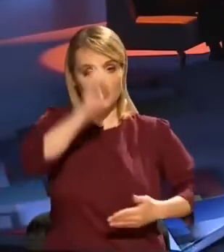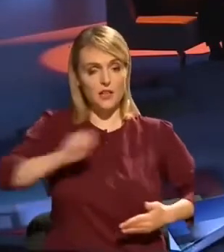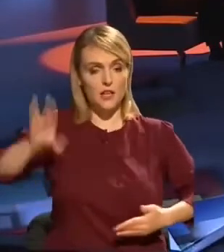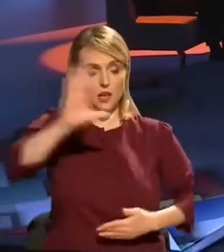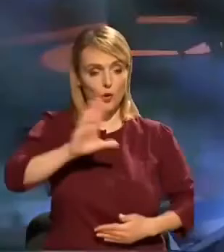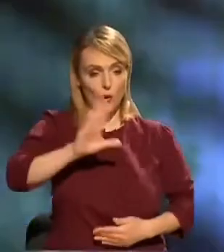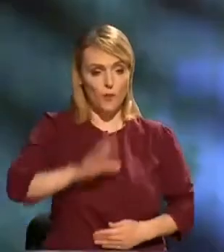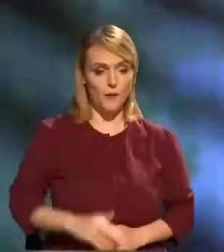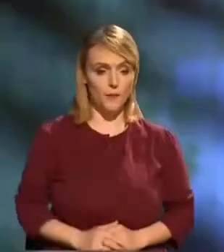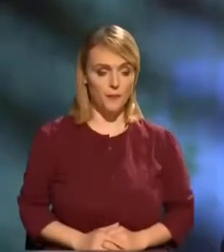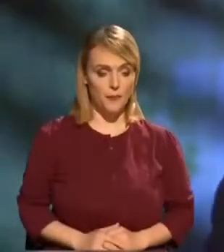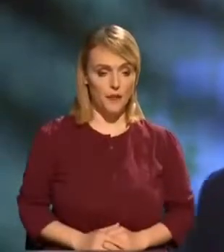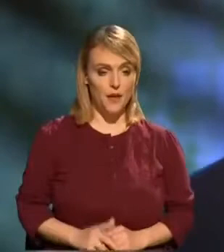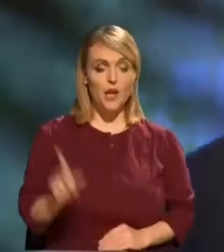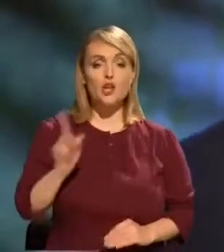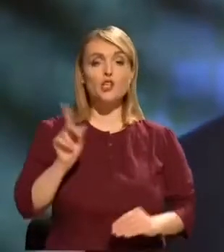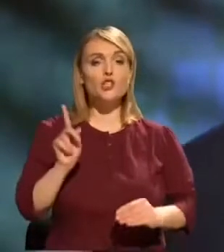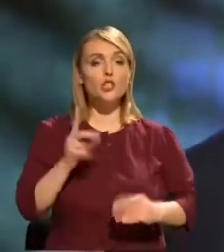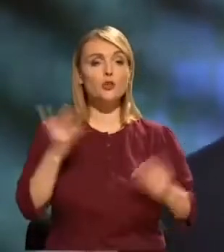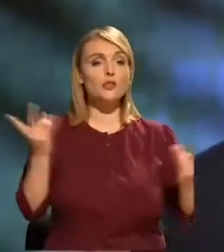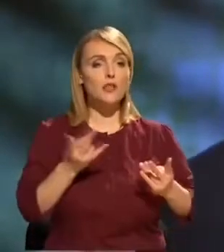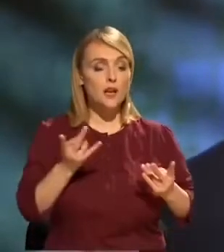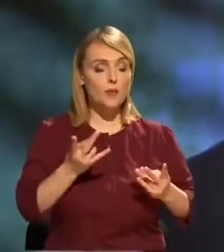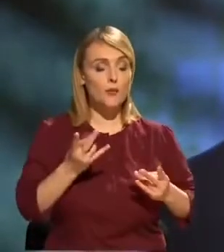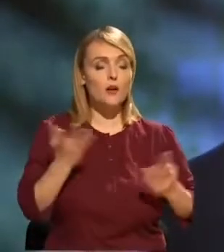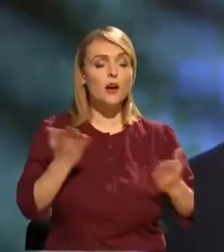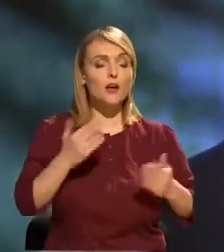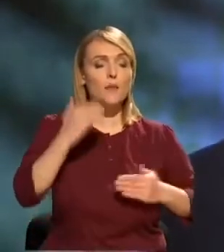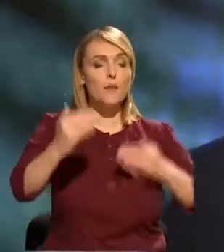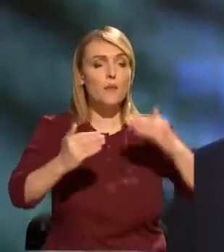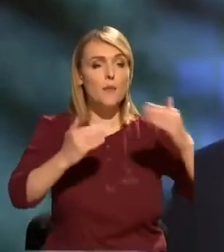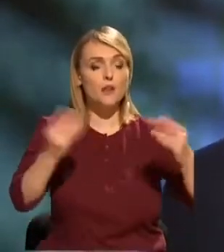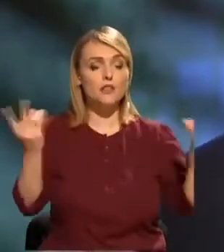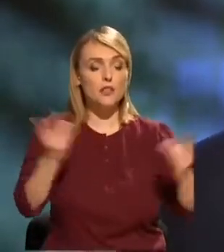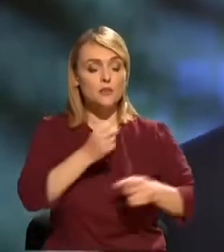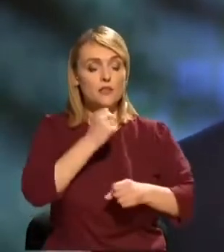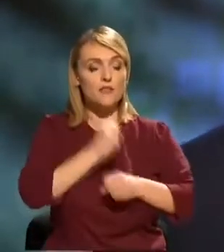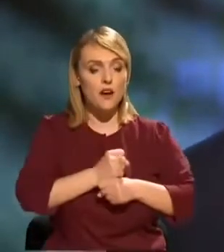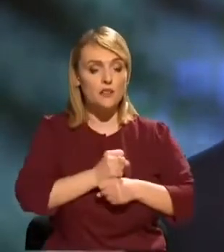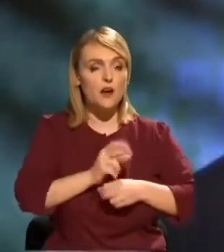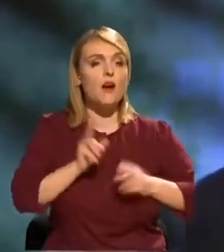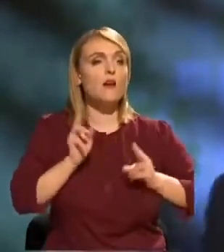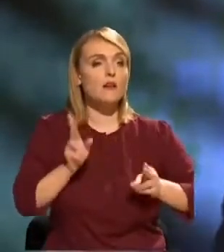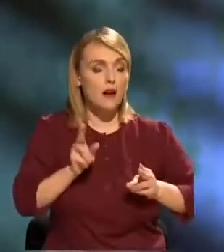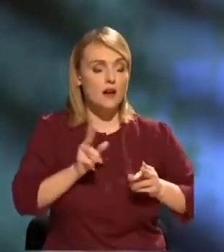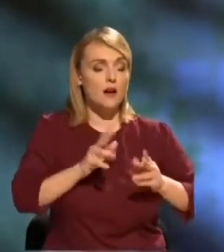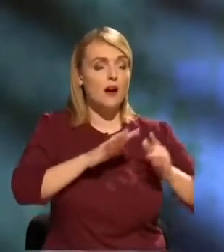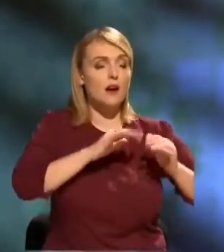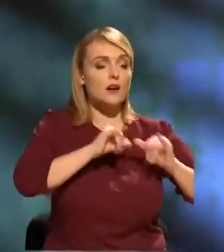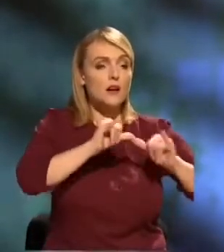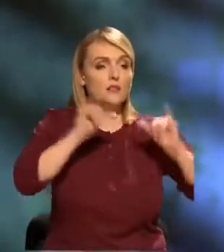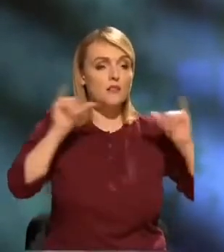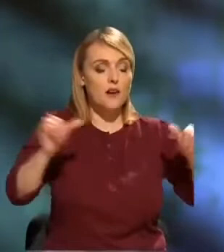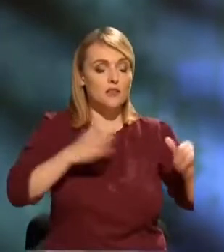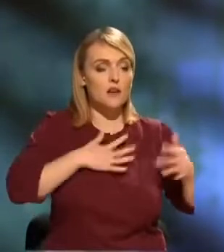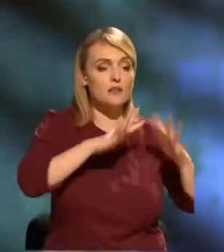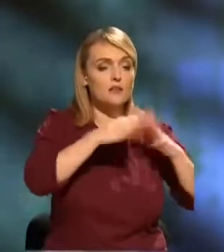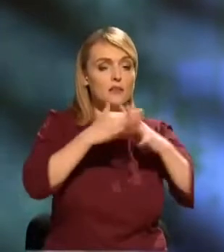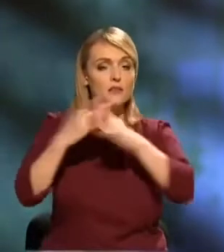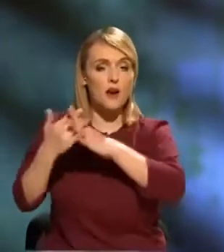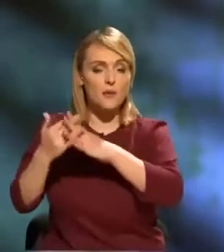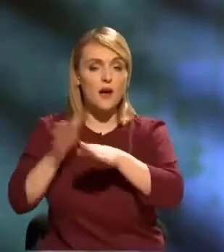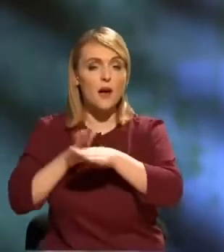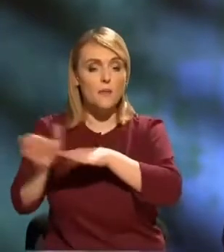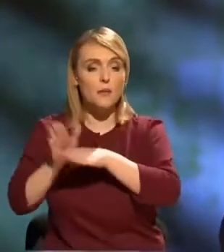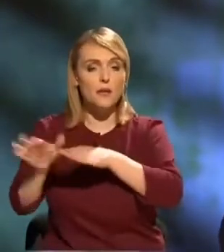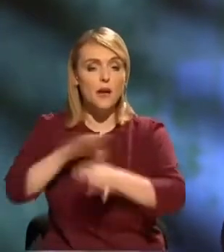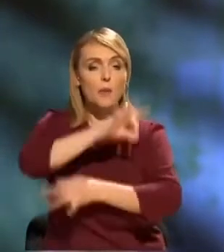europene. Ce pași trebuie să facem și nemijlocit cum se dezvoltă localitățile noastre, implementând